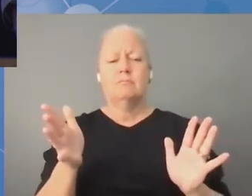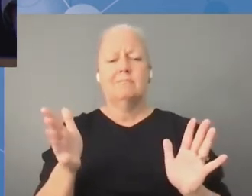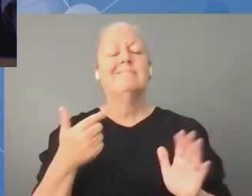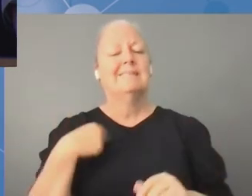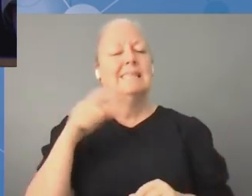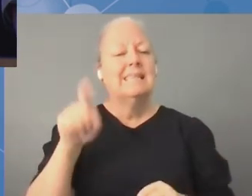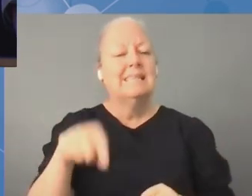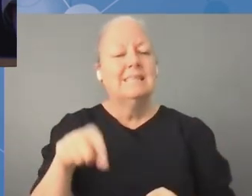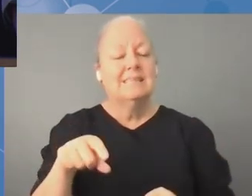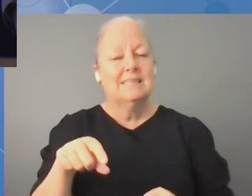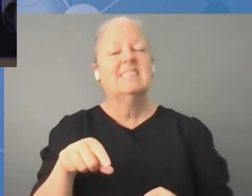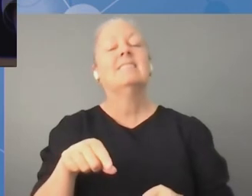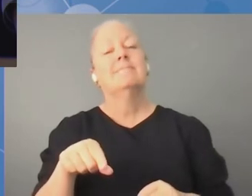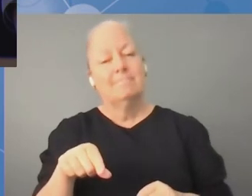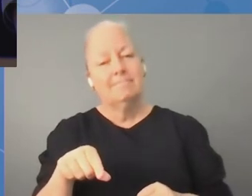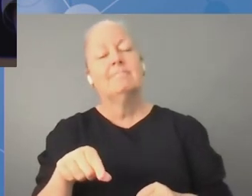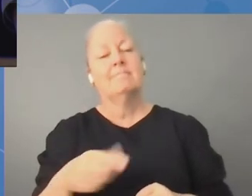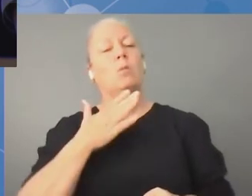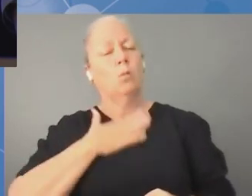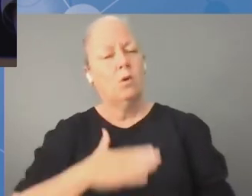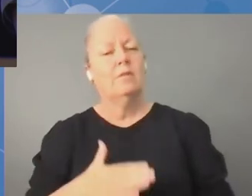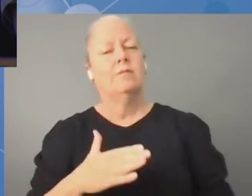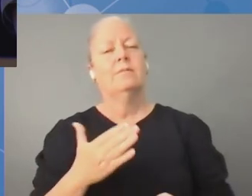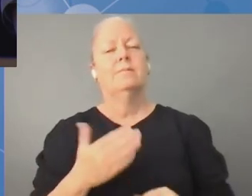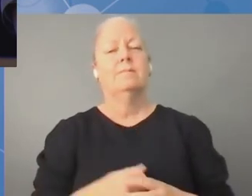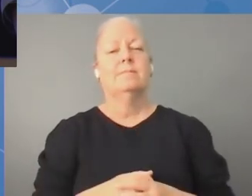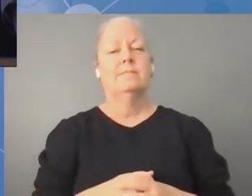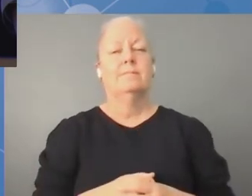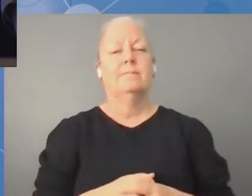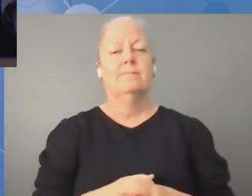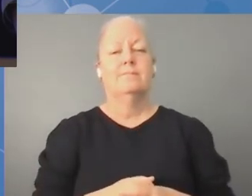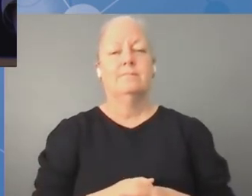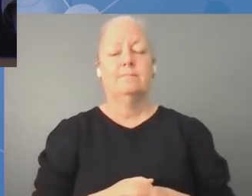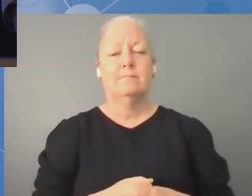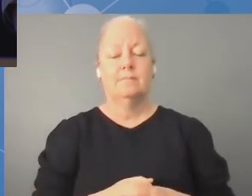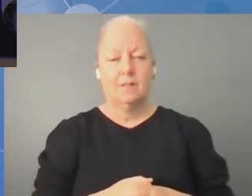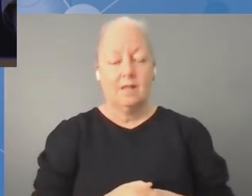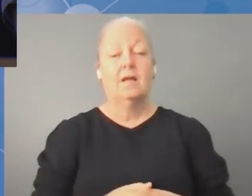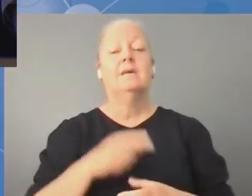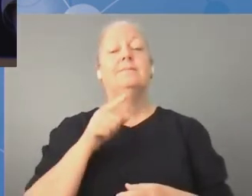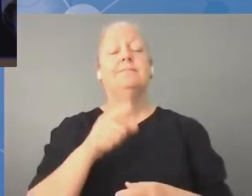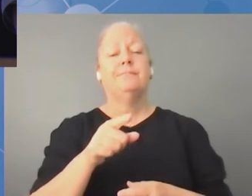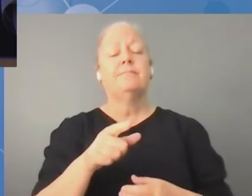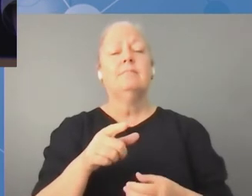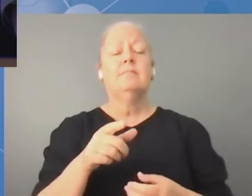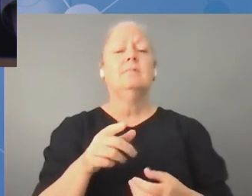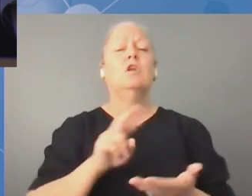ministrowie. Moim zdaniem, taka sesja